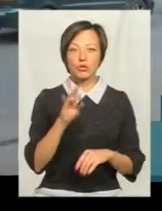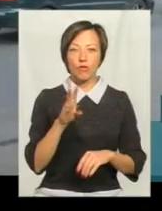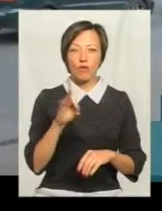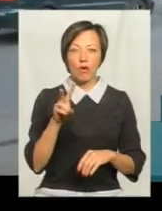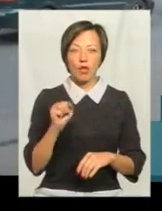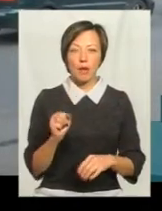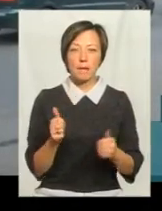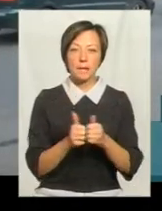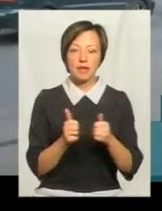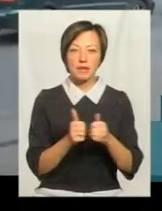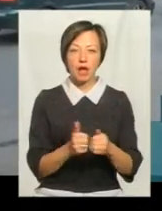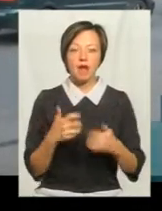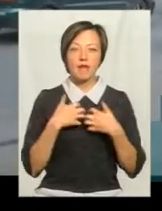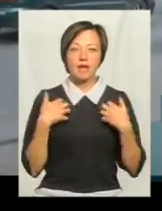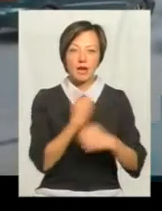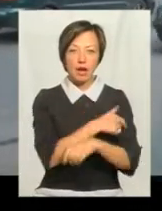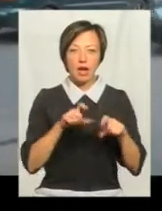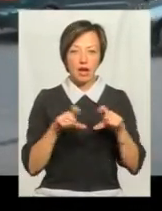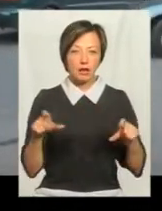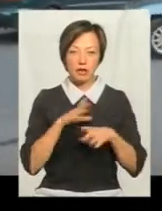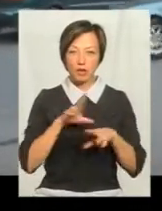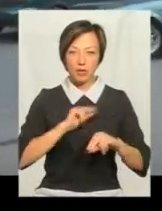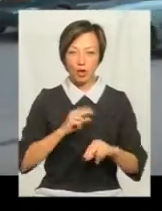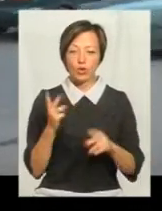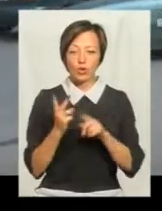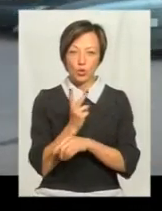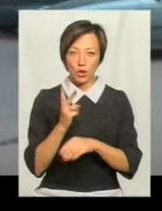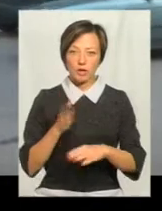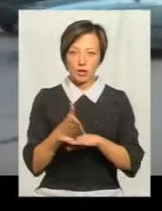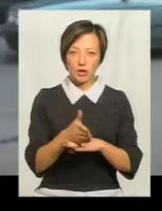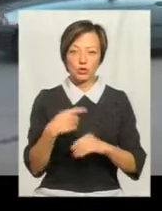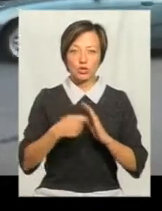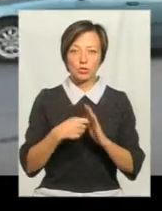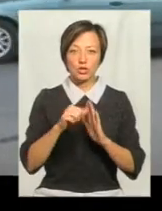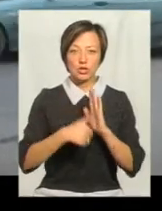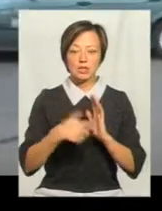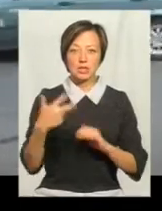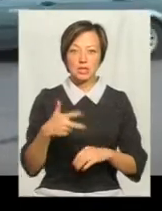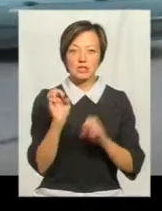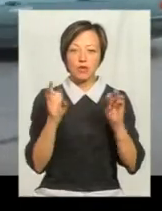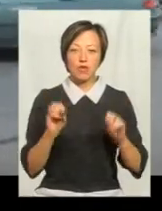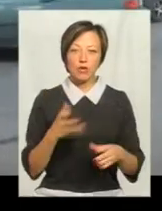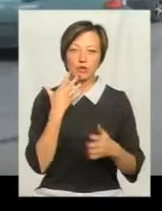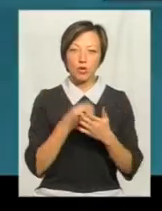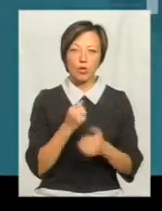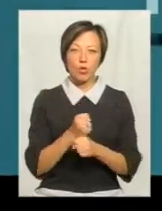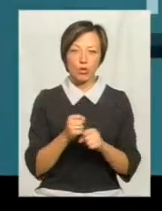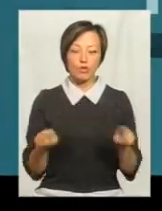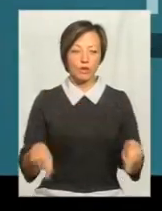поблизу ветлікарні не працював. Та коли ми вдруге навідалися на місце зйомки, а це 16.30, світлофор свою роботу відновив.